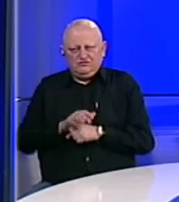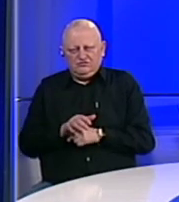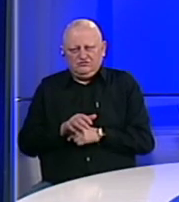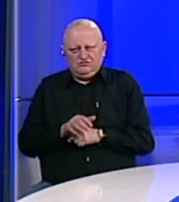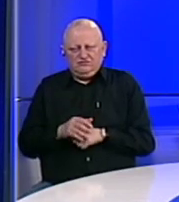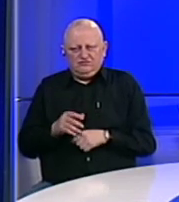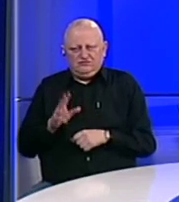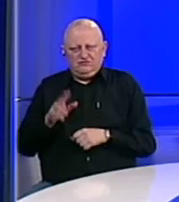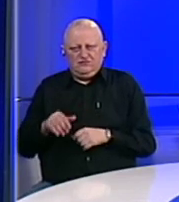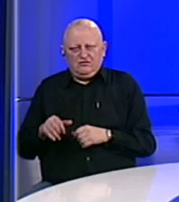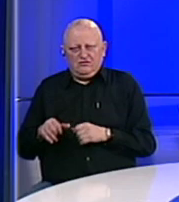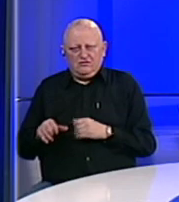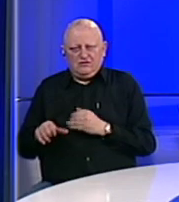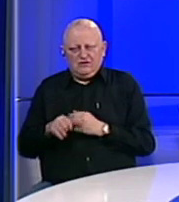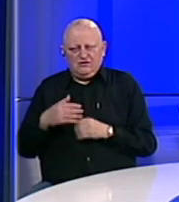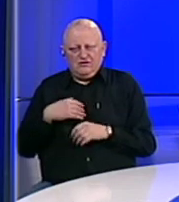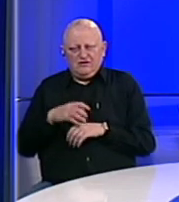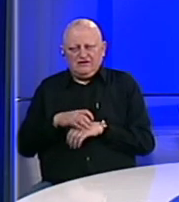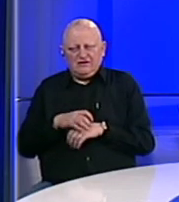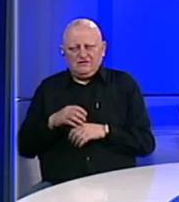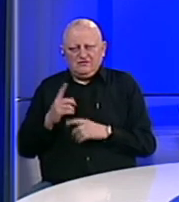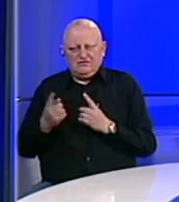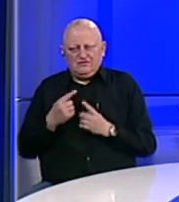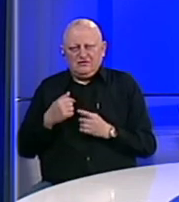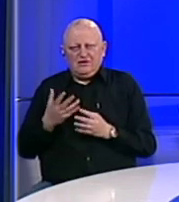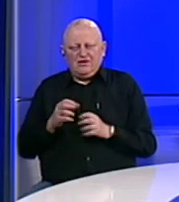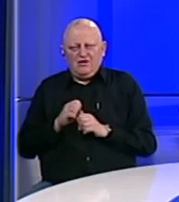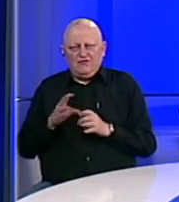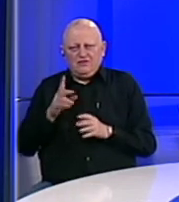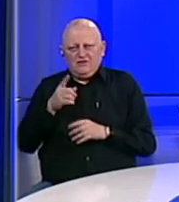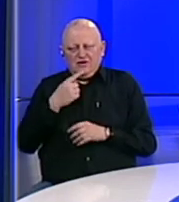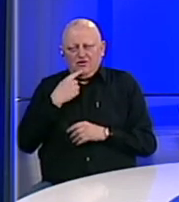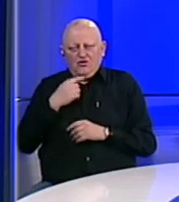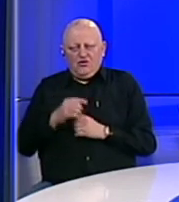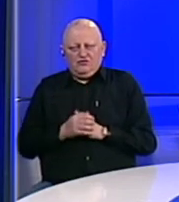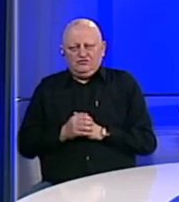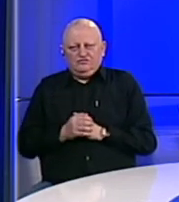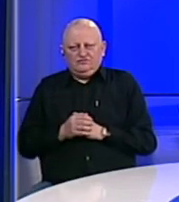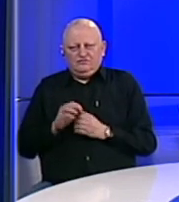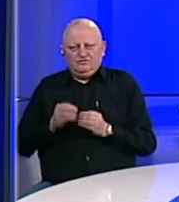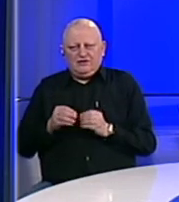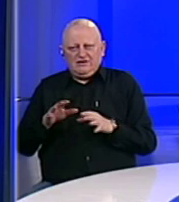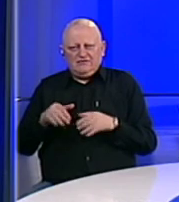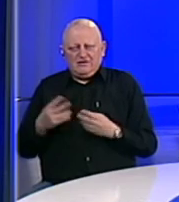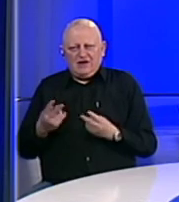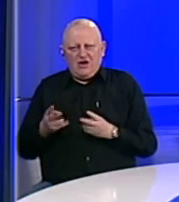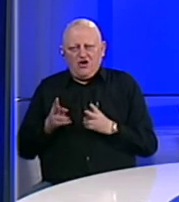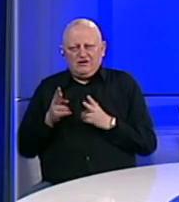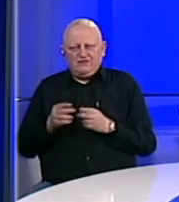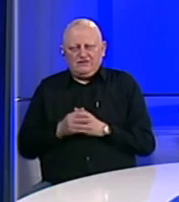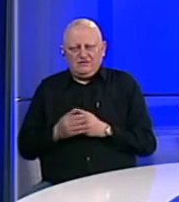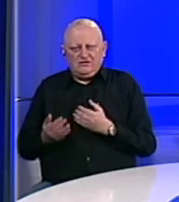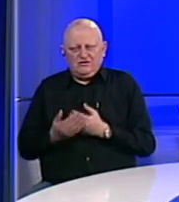kriti svoje zdravstveno stanje. Slijedi nekoliko vijesti o onima koji su krizu shvatili kao izazov.